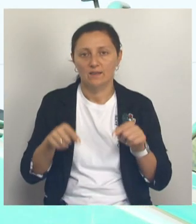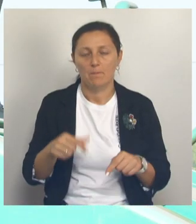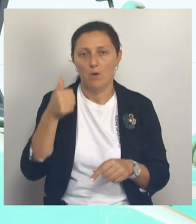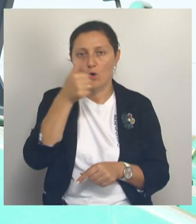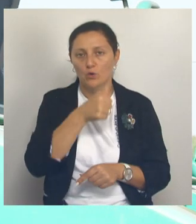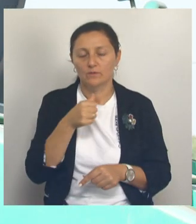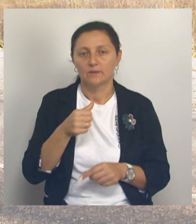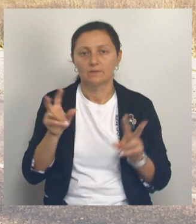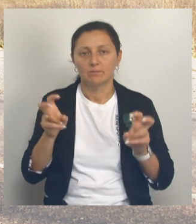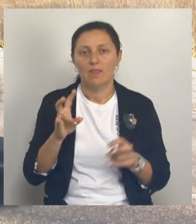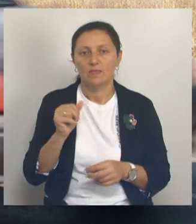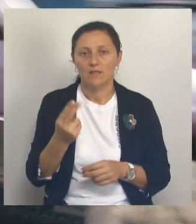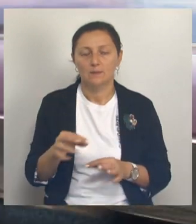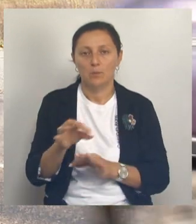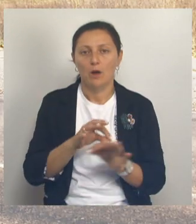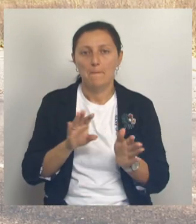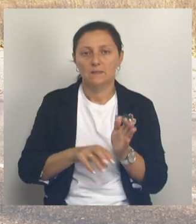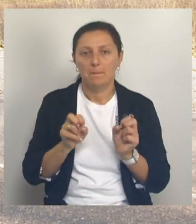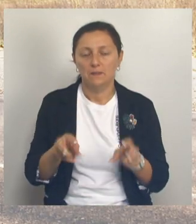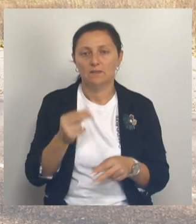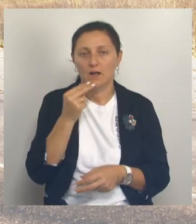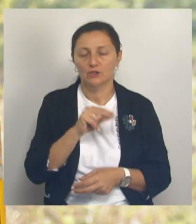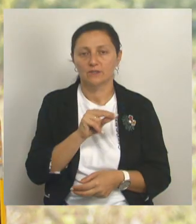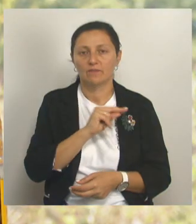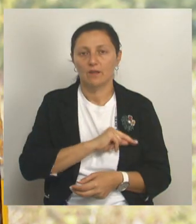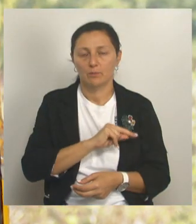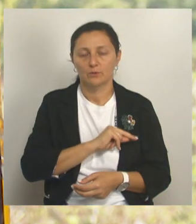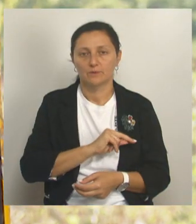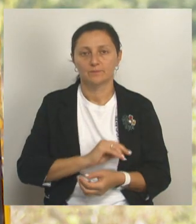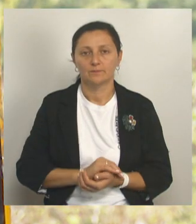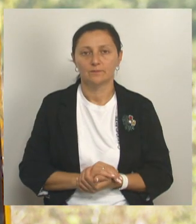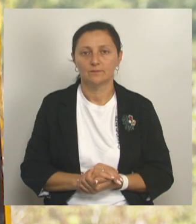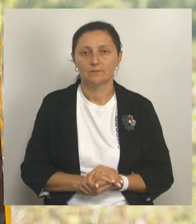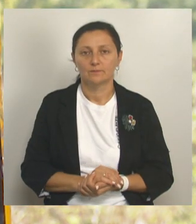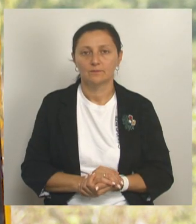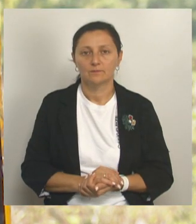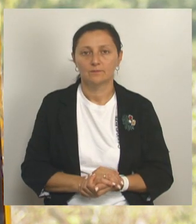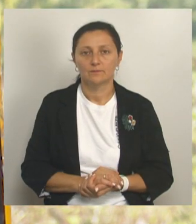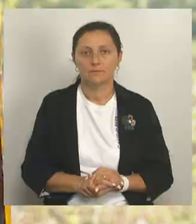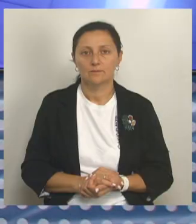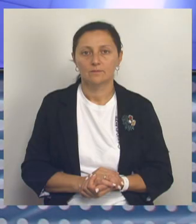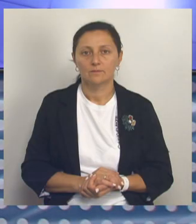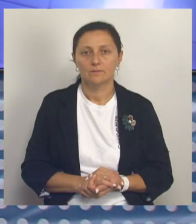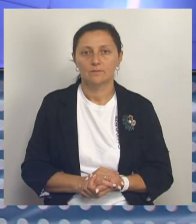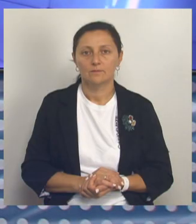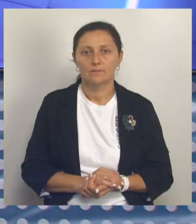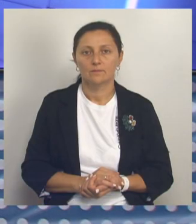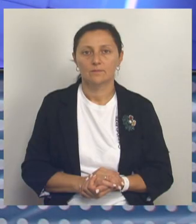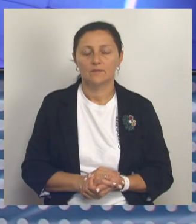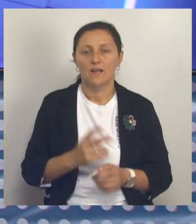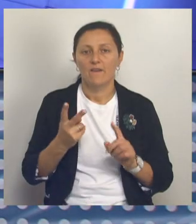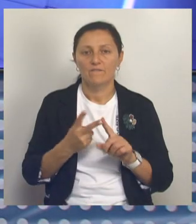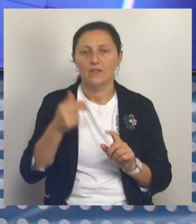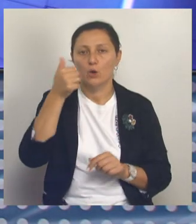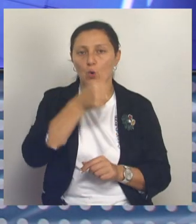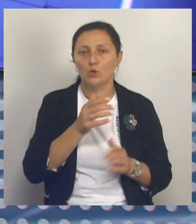нацпроекта «Безопасные качественные дороги». Кирилл Мусаев, Виталий Петренко. Такой день на Мире Белогория. Второй год